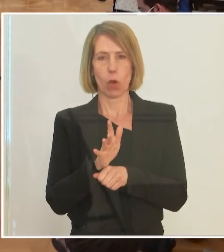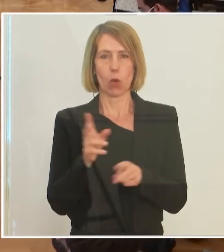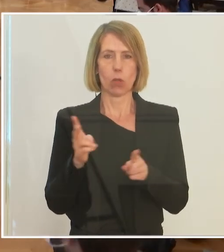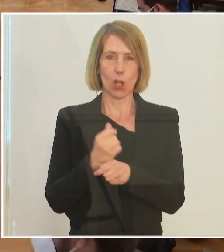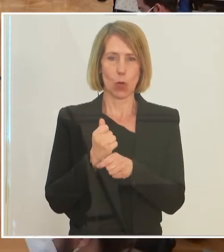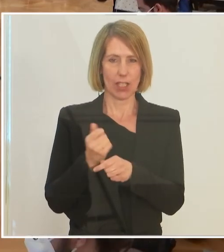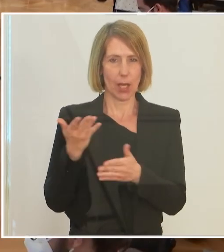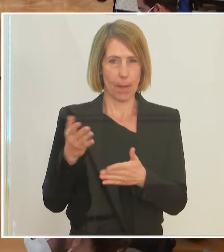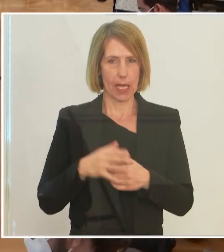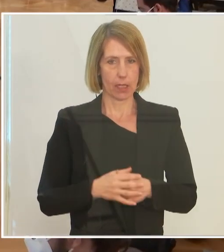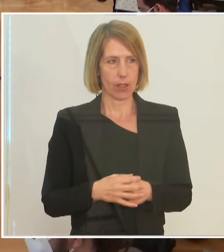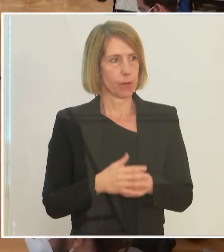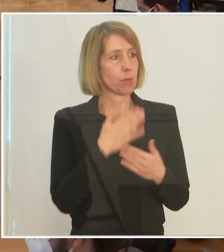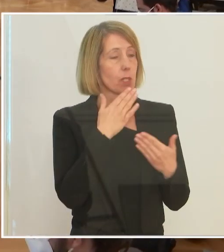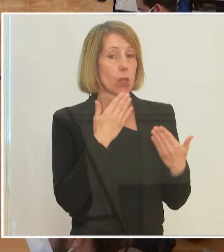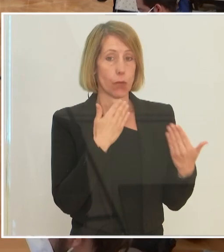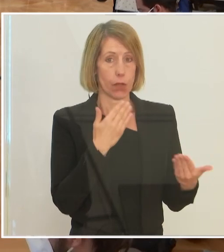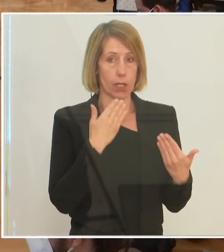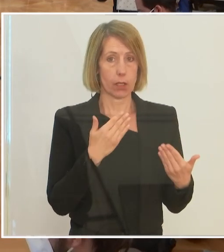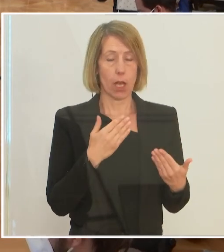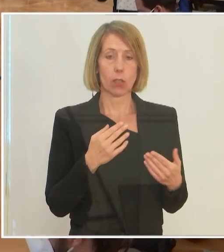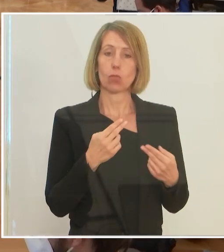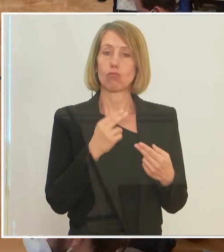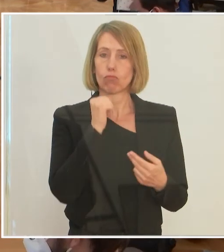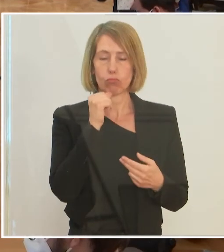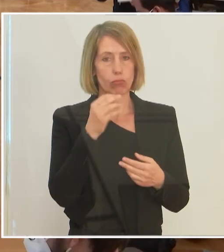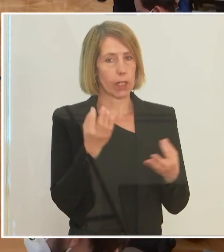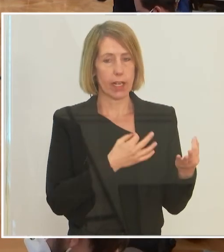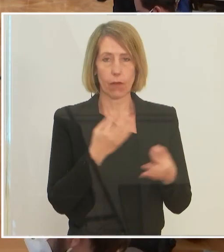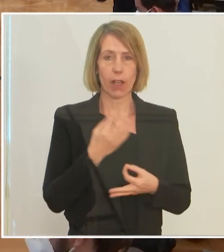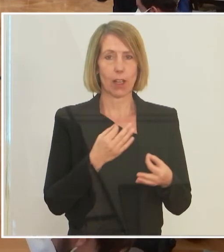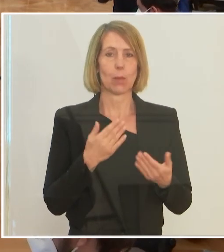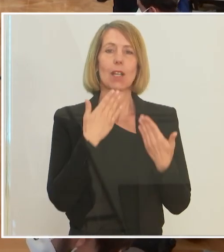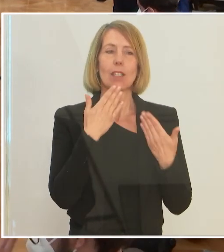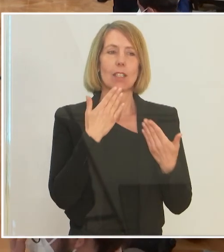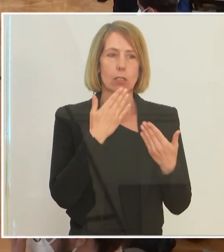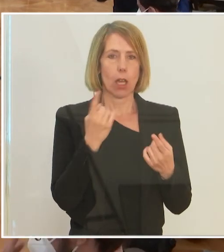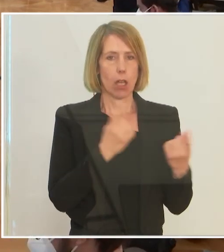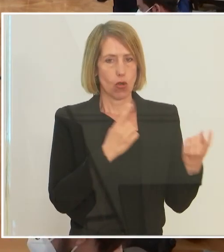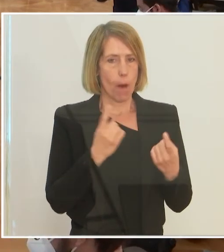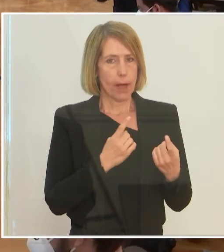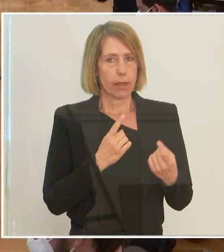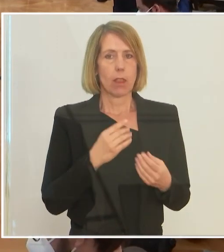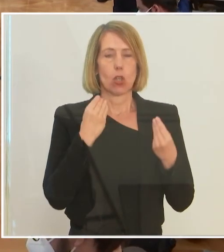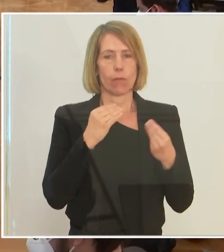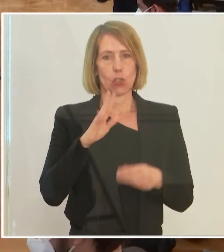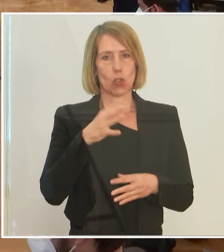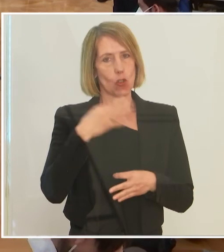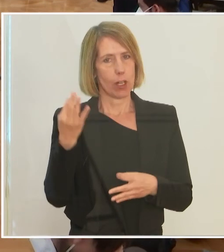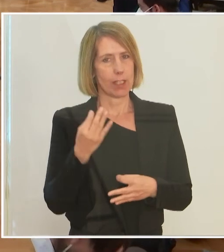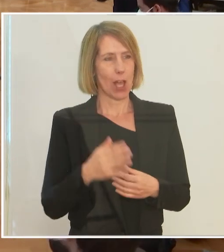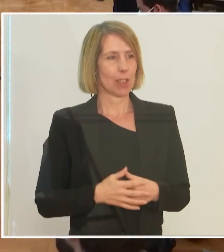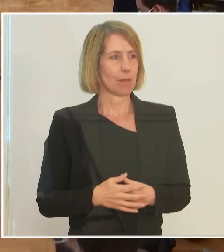Vielen Dank. Wenn es keine weiteren Fragen mehr gibt, dann bedanke ich mich für Ihr Kommen und wünsche noch einen schönen Tag. Dankeschön. Danke sehr.